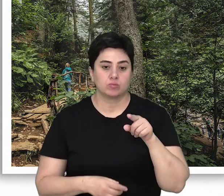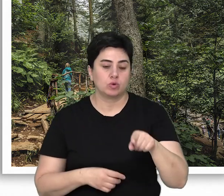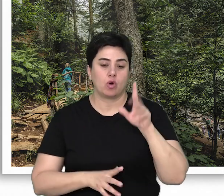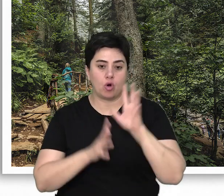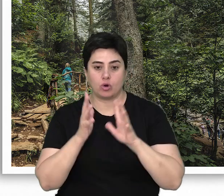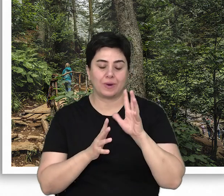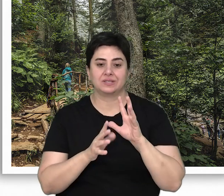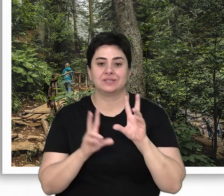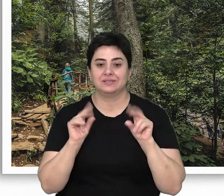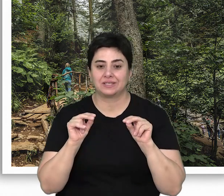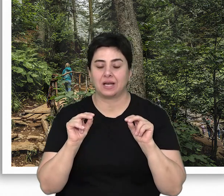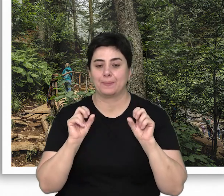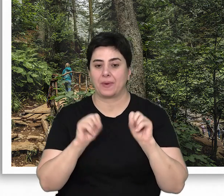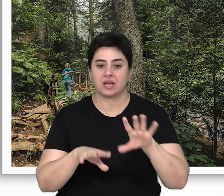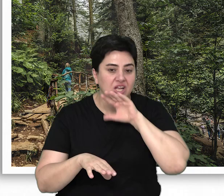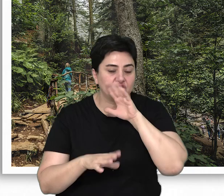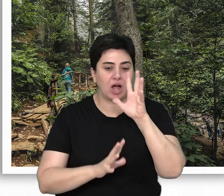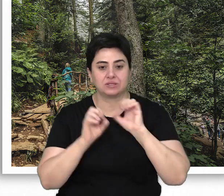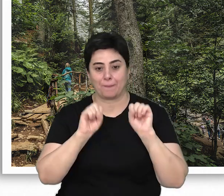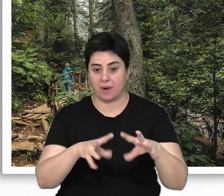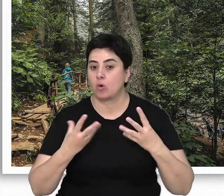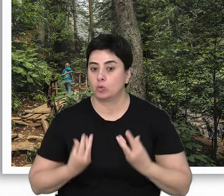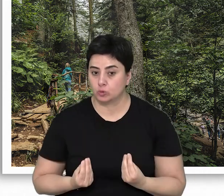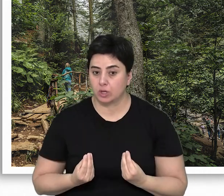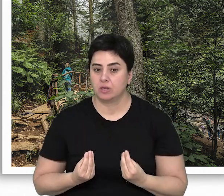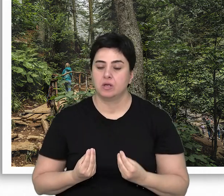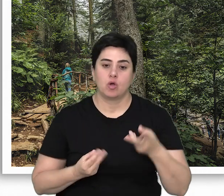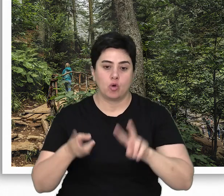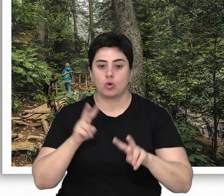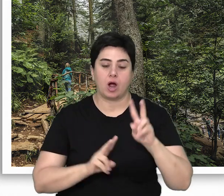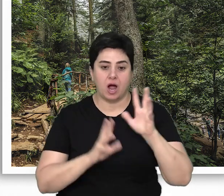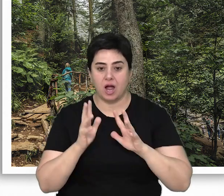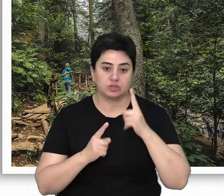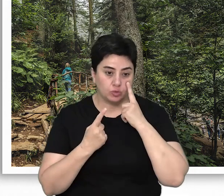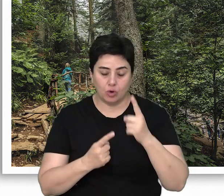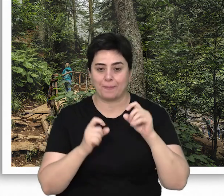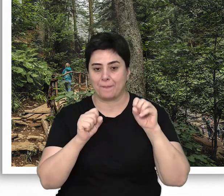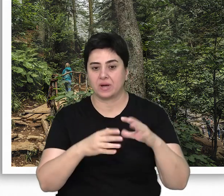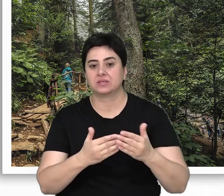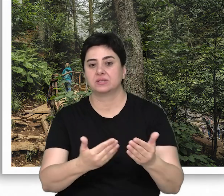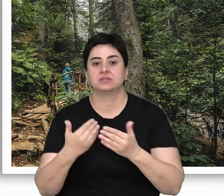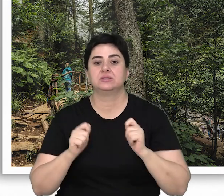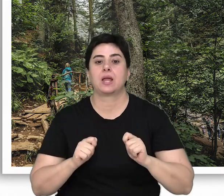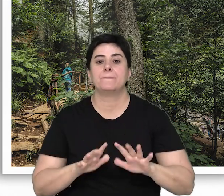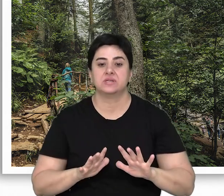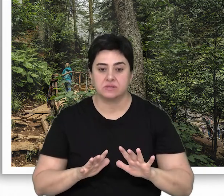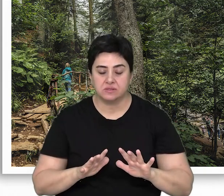İşletme ormanlarında yeterli miktarda yaşlı ağaçlar bırakılırsa ve ölü ağaç gövdeleri ormandan